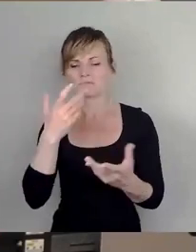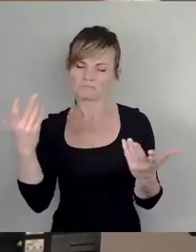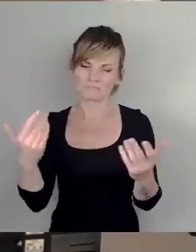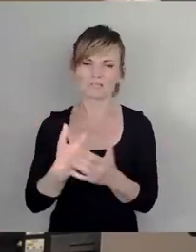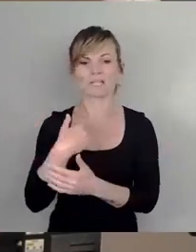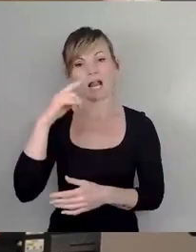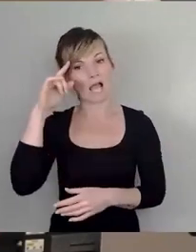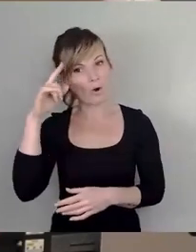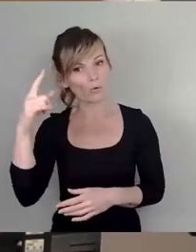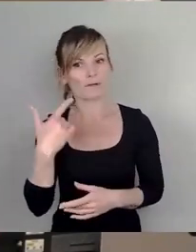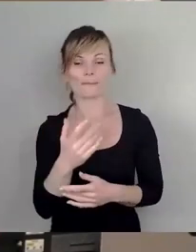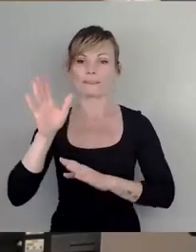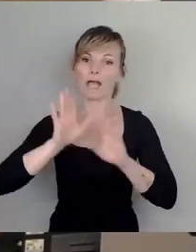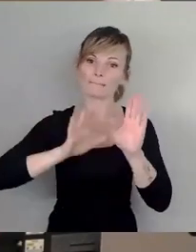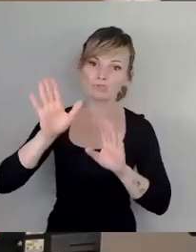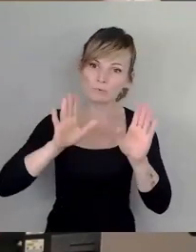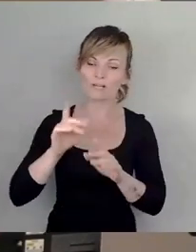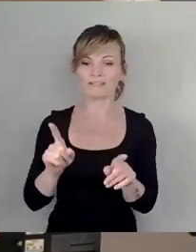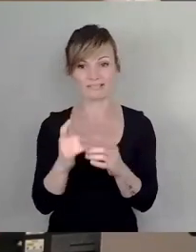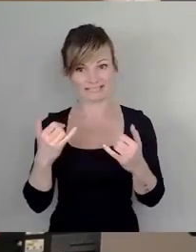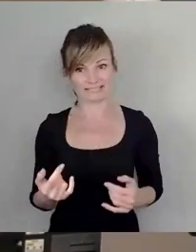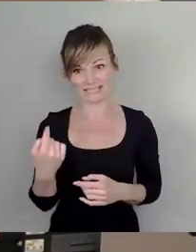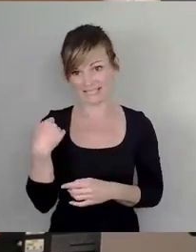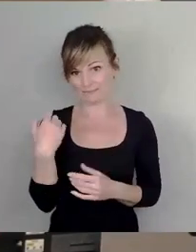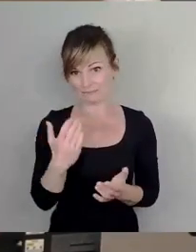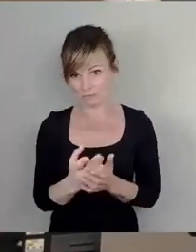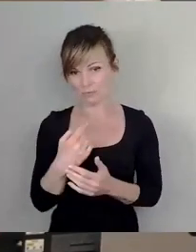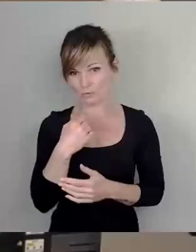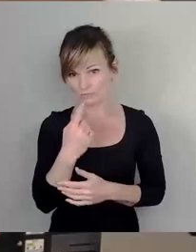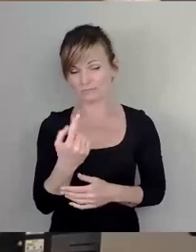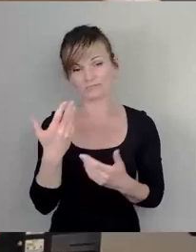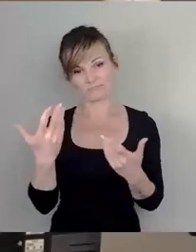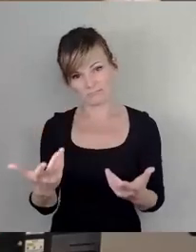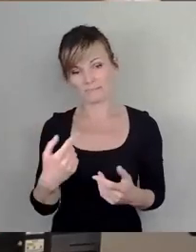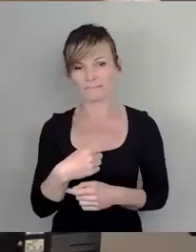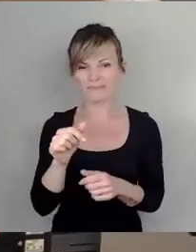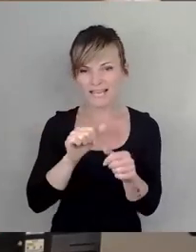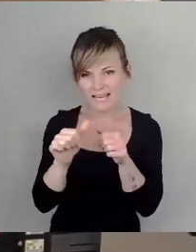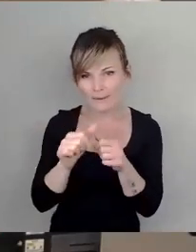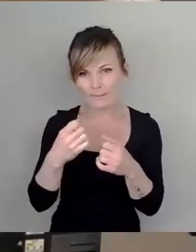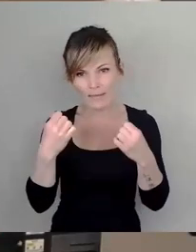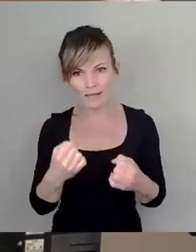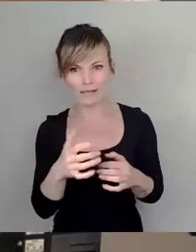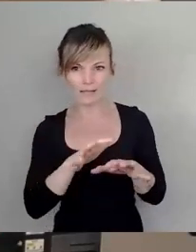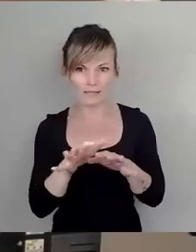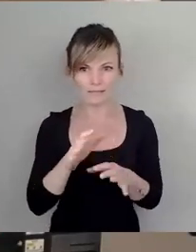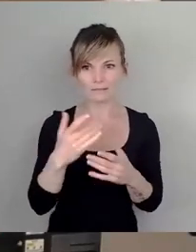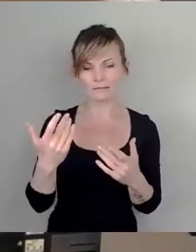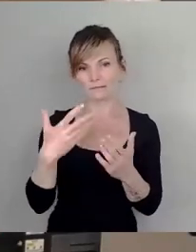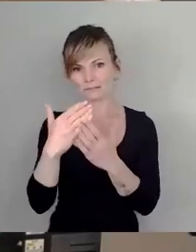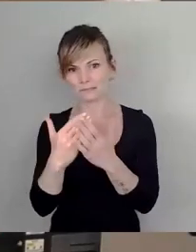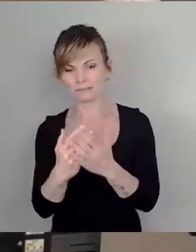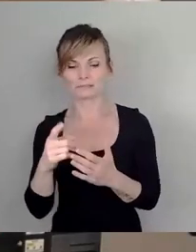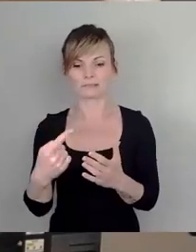dass Abstimmungen wie die, die wir gerade hatten und wo es noch eine knappe Mehrheit gegeben hat in der nächsten Legislaturperiode,